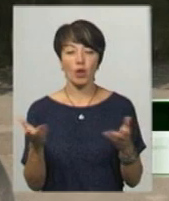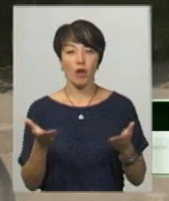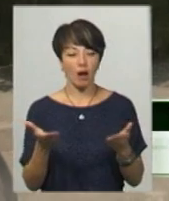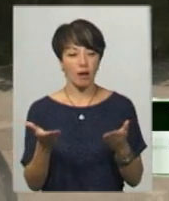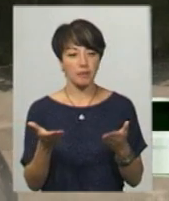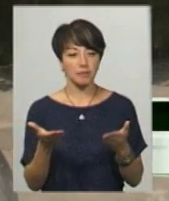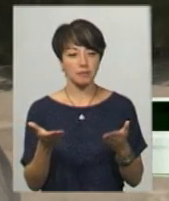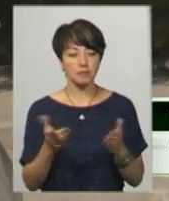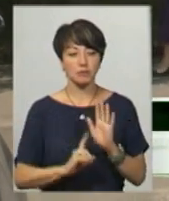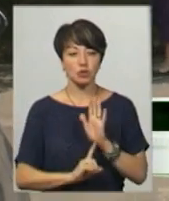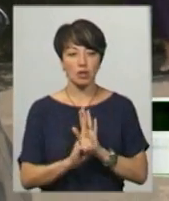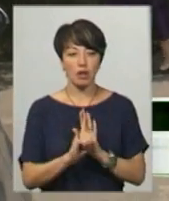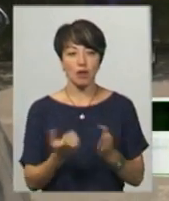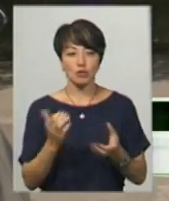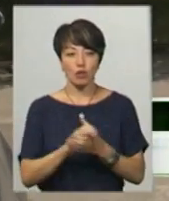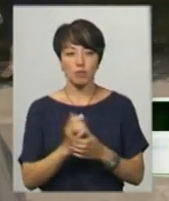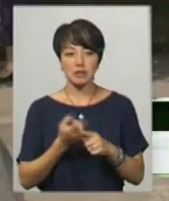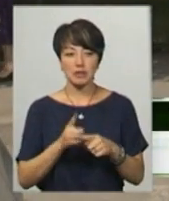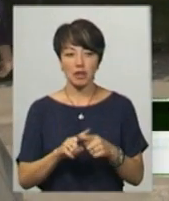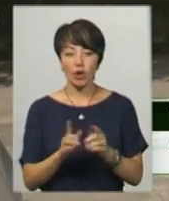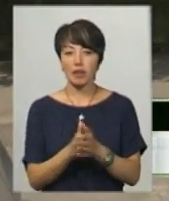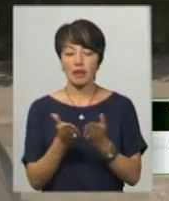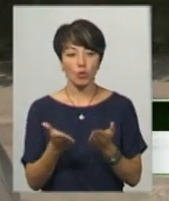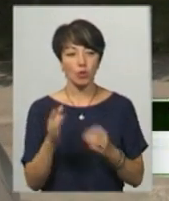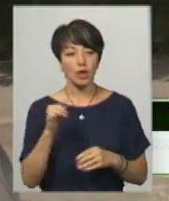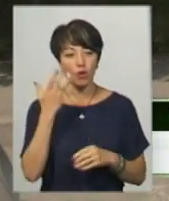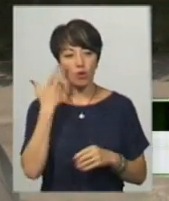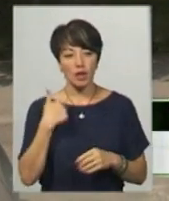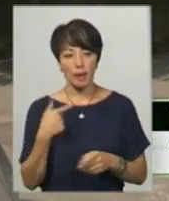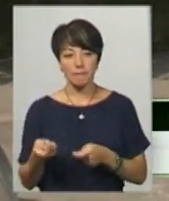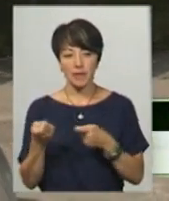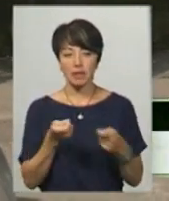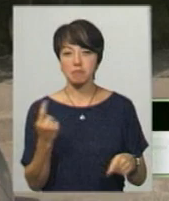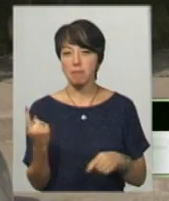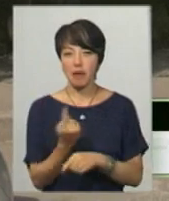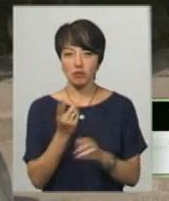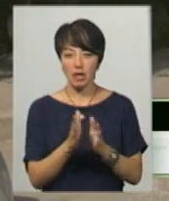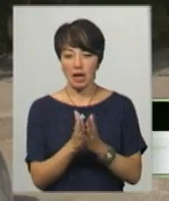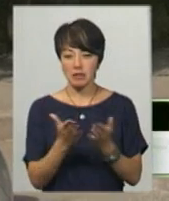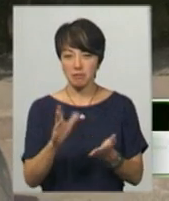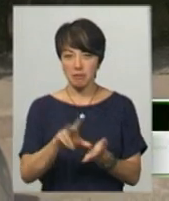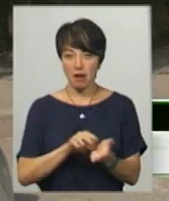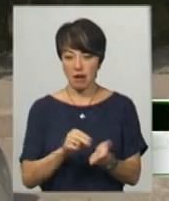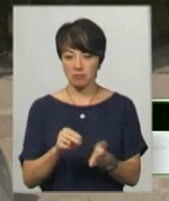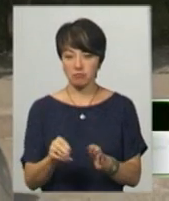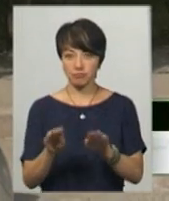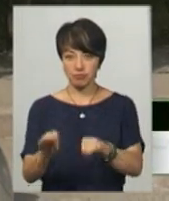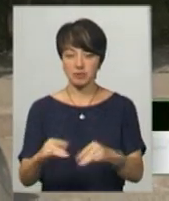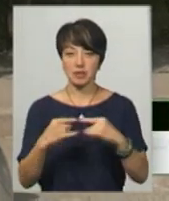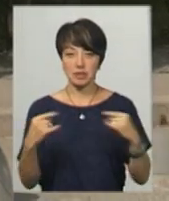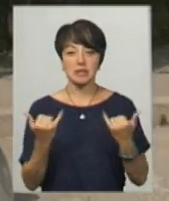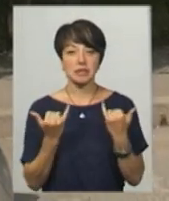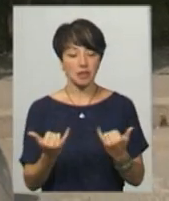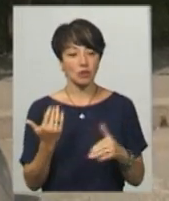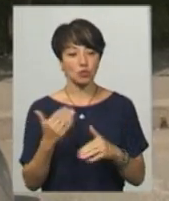почала ознайомлення з цією книгою. І коли я принесла перші екземпляри і поклала на стіл, то зараз вони